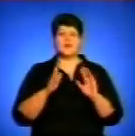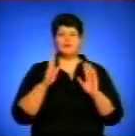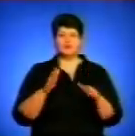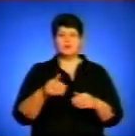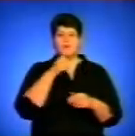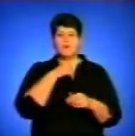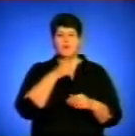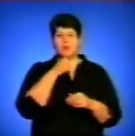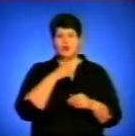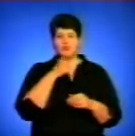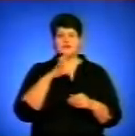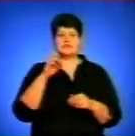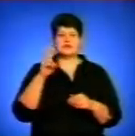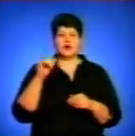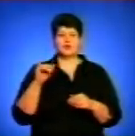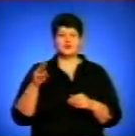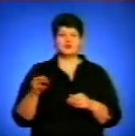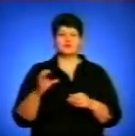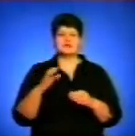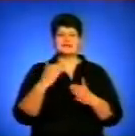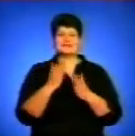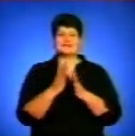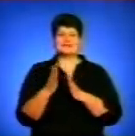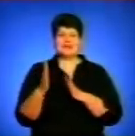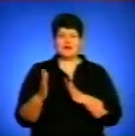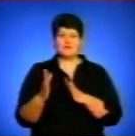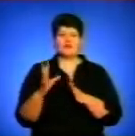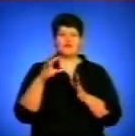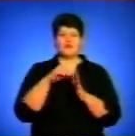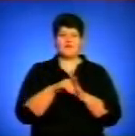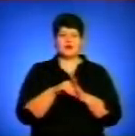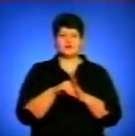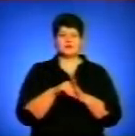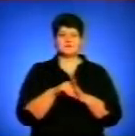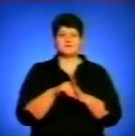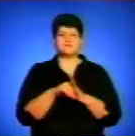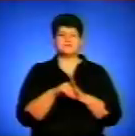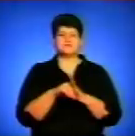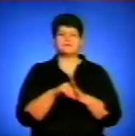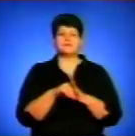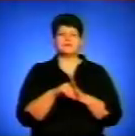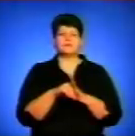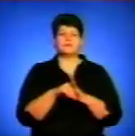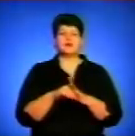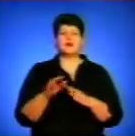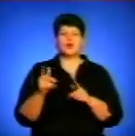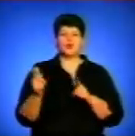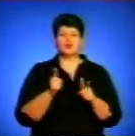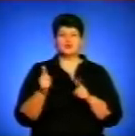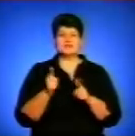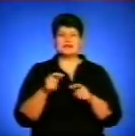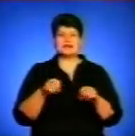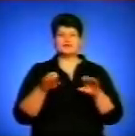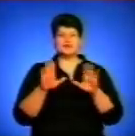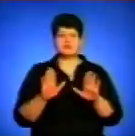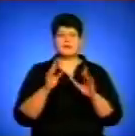запроваджувати скаутську систему повністю, така, як є в скаутів. І готується резолюція, яка